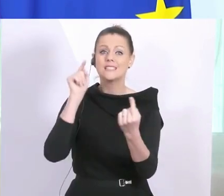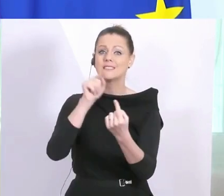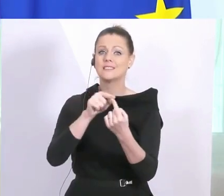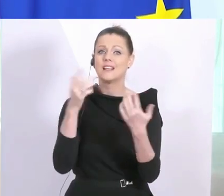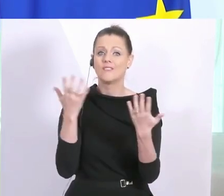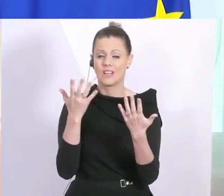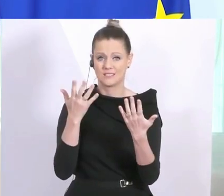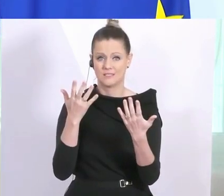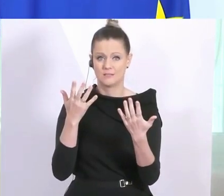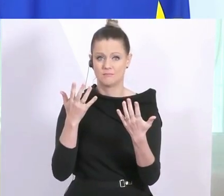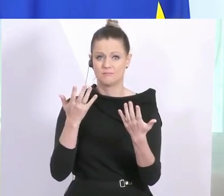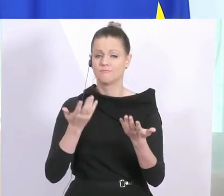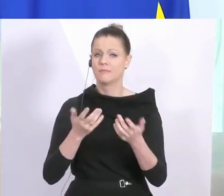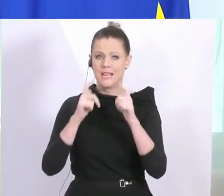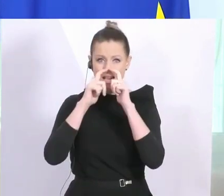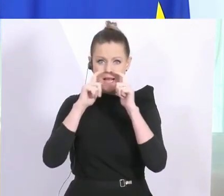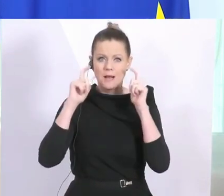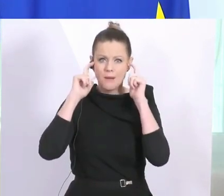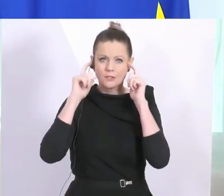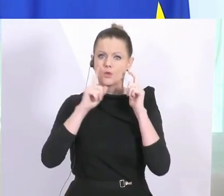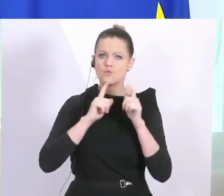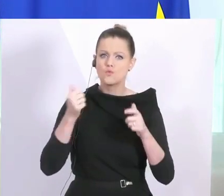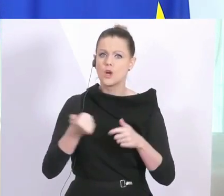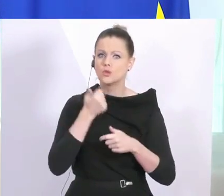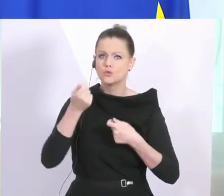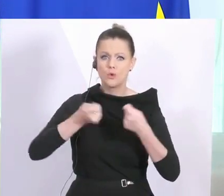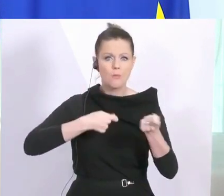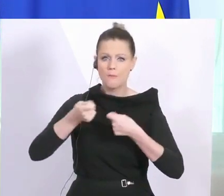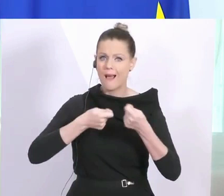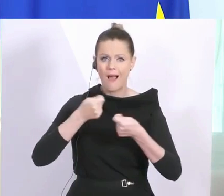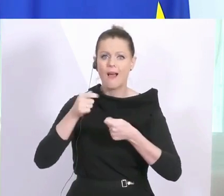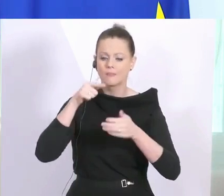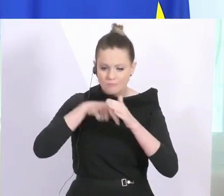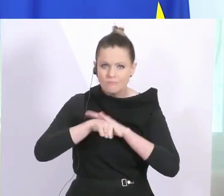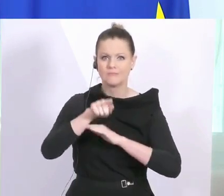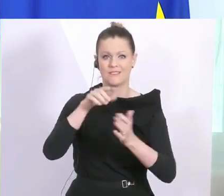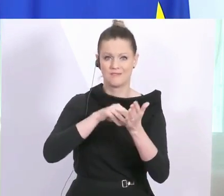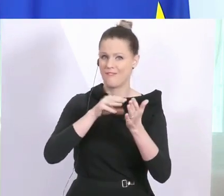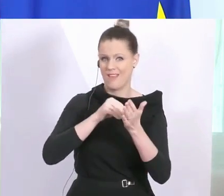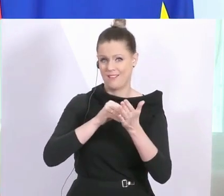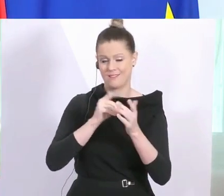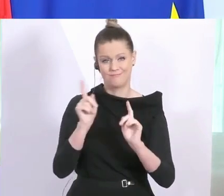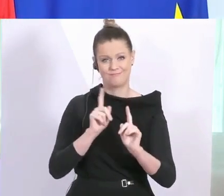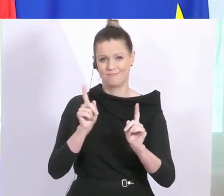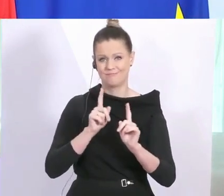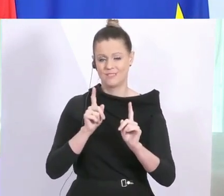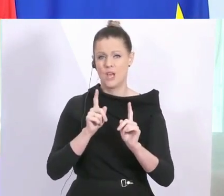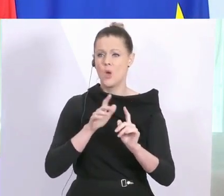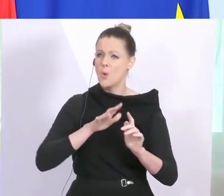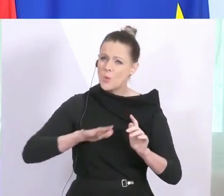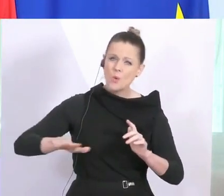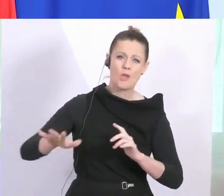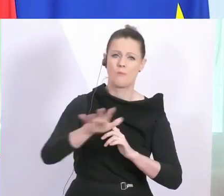diese Masken dann nicht mehr nur im Supermarkt, sondern auch darüber hinaus zu tragen, überall dort, wo